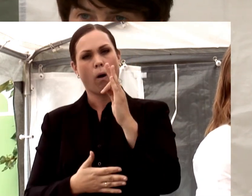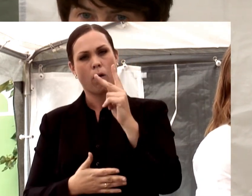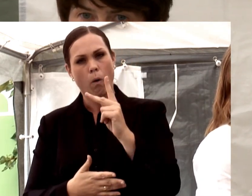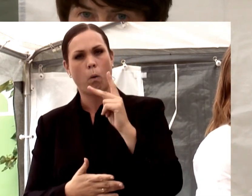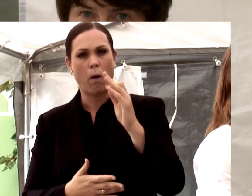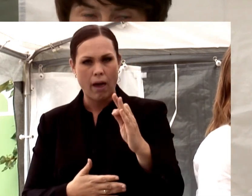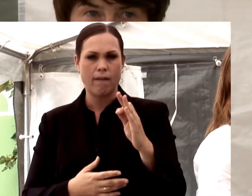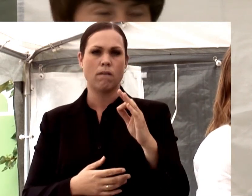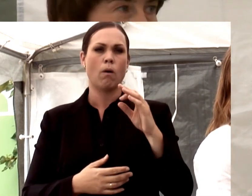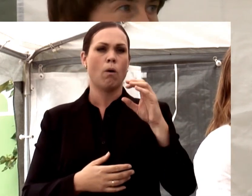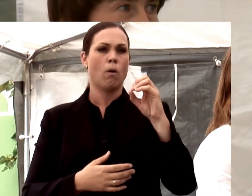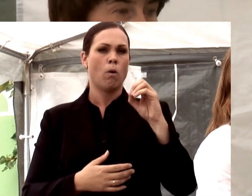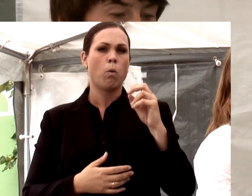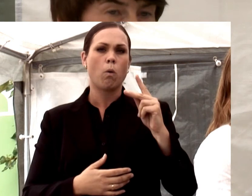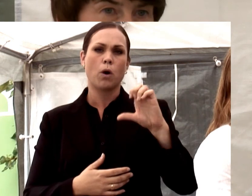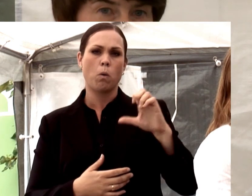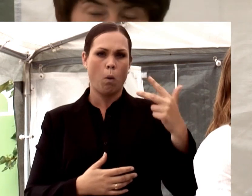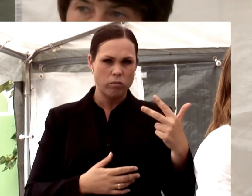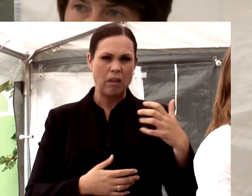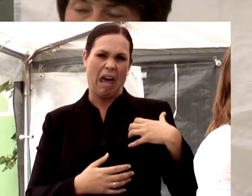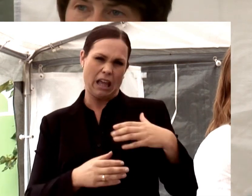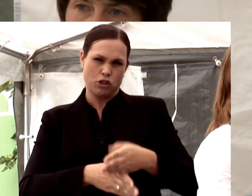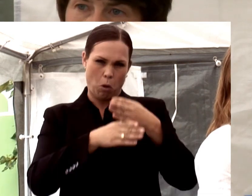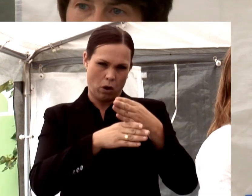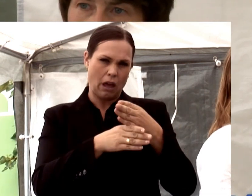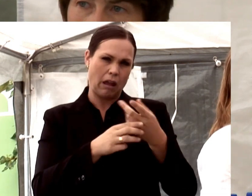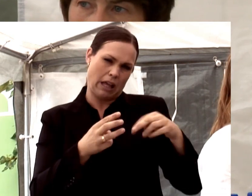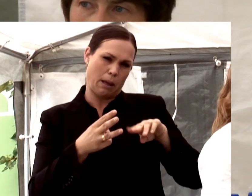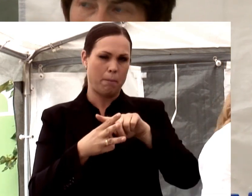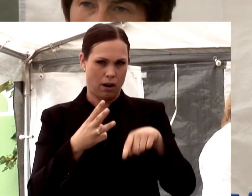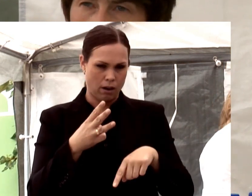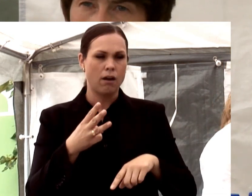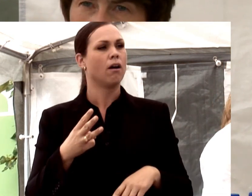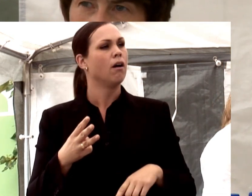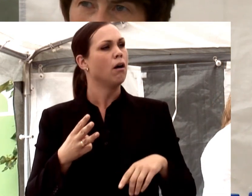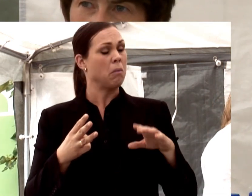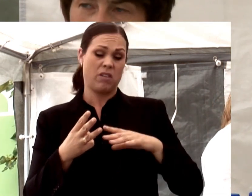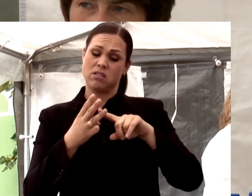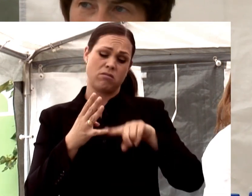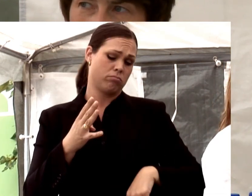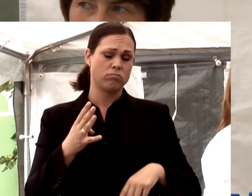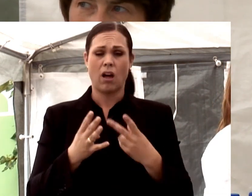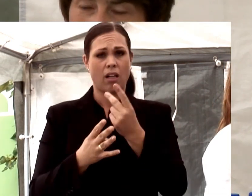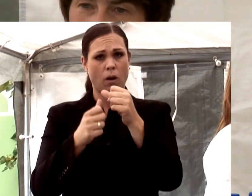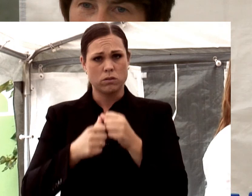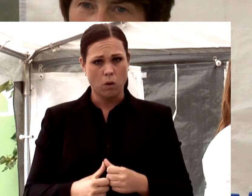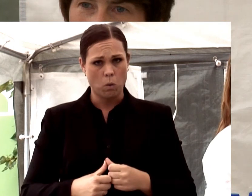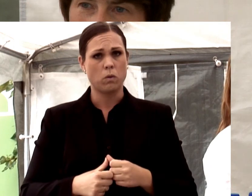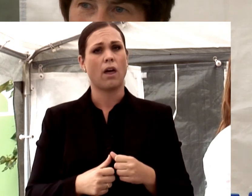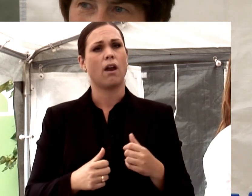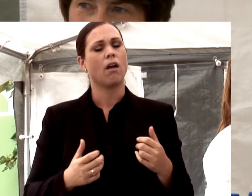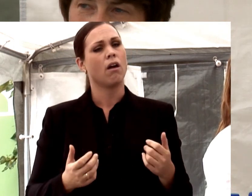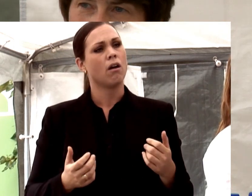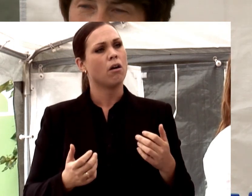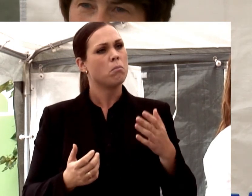OKQ8, Riksbygden till exempel. Men det finns också många andra organisationer med och man kan säga